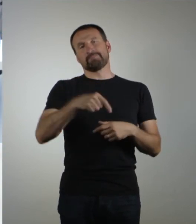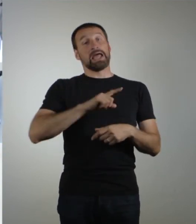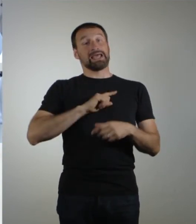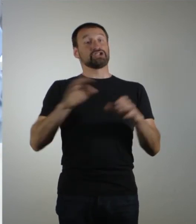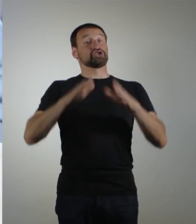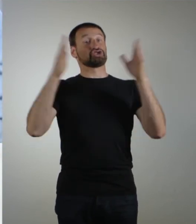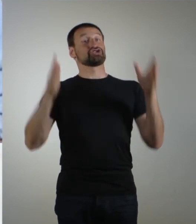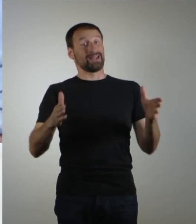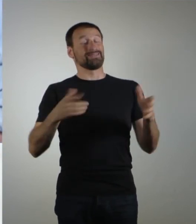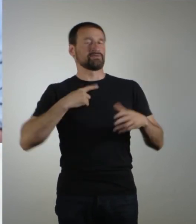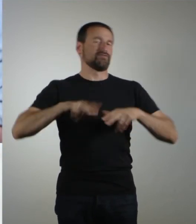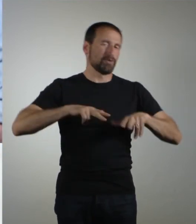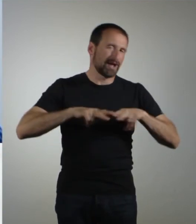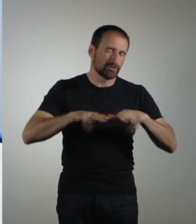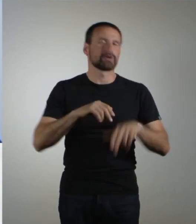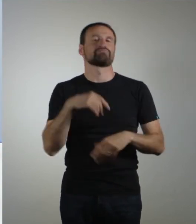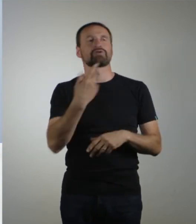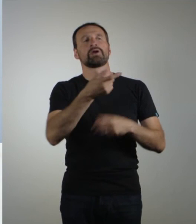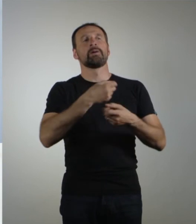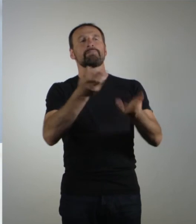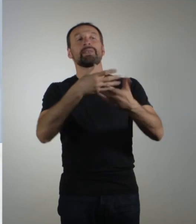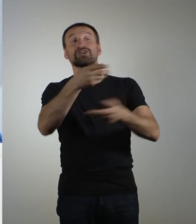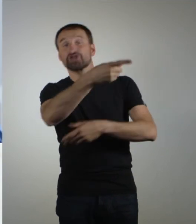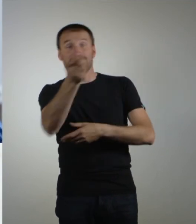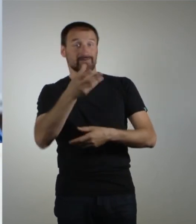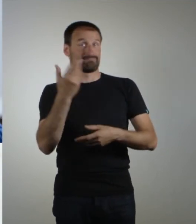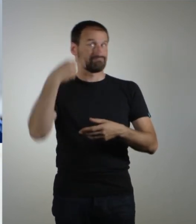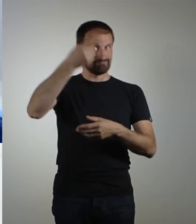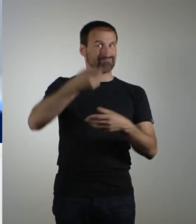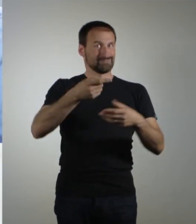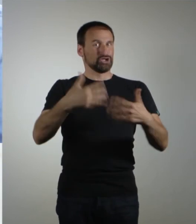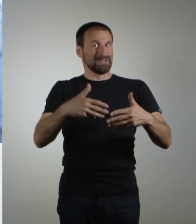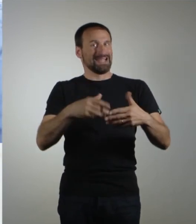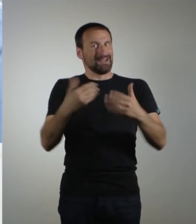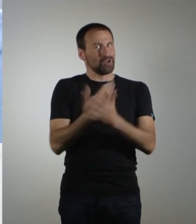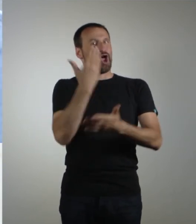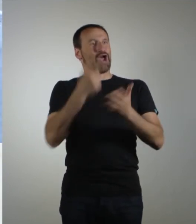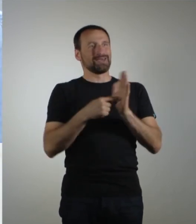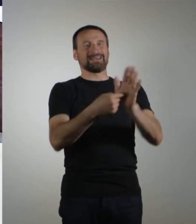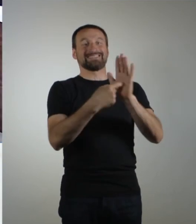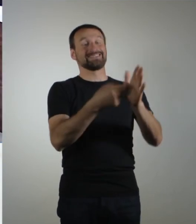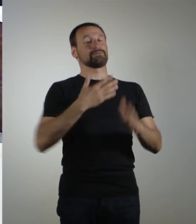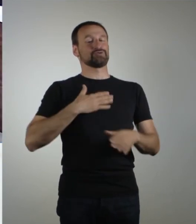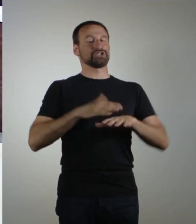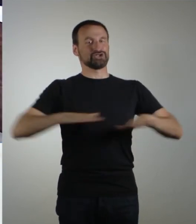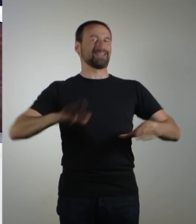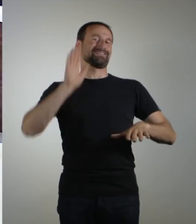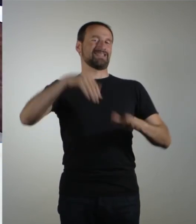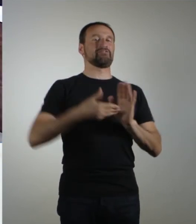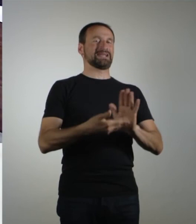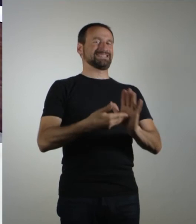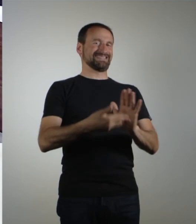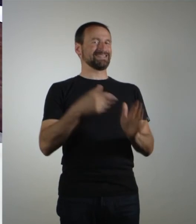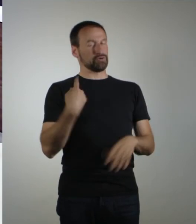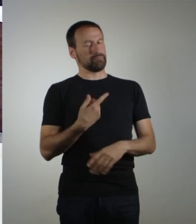Boot. Die dürfen halt die Spiele, die sie auf der Gamescom zeigen, halt eben auch bei uns am Stand präsentieren. Und da sind wir jetzt halt gerade sehr, sehr gut dran. Dann